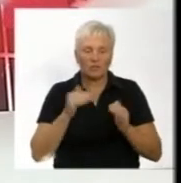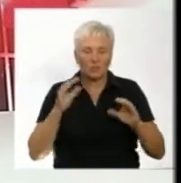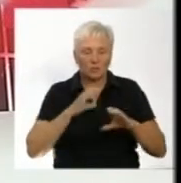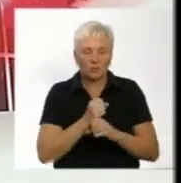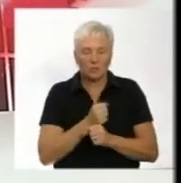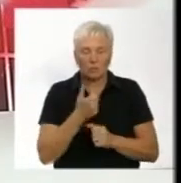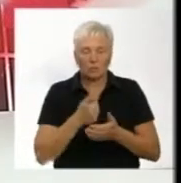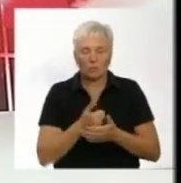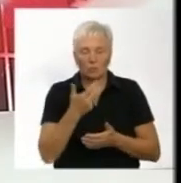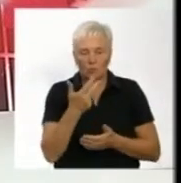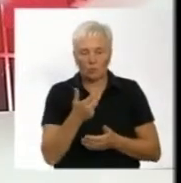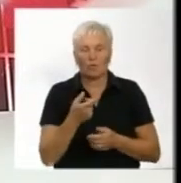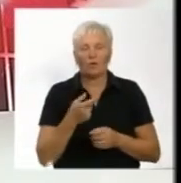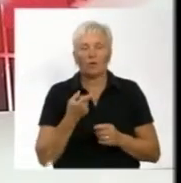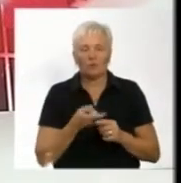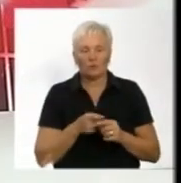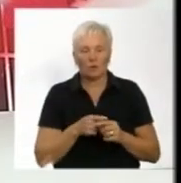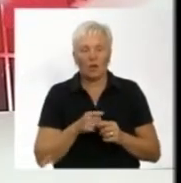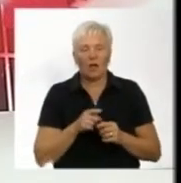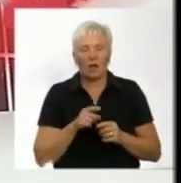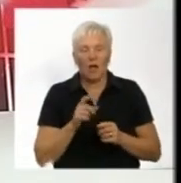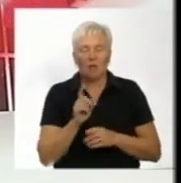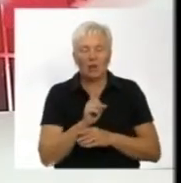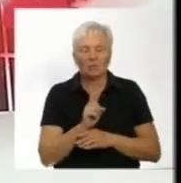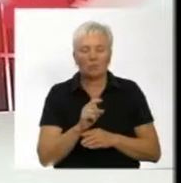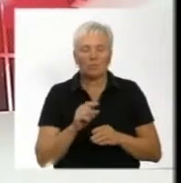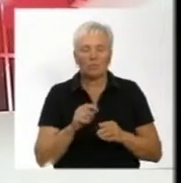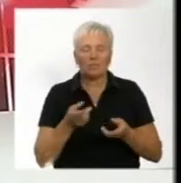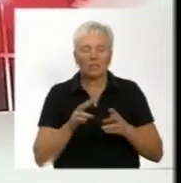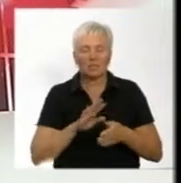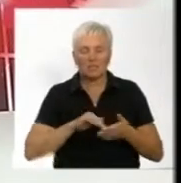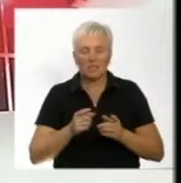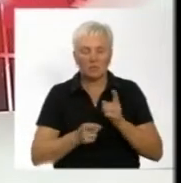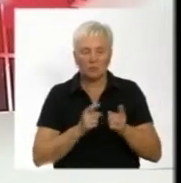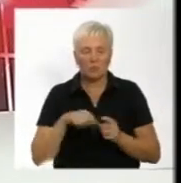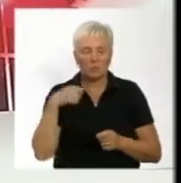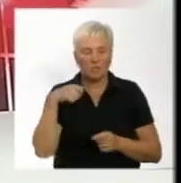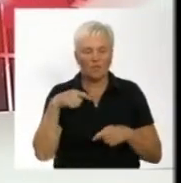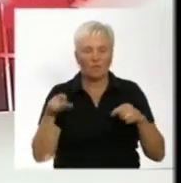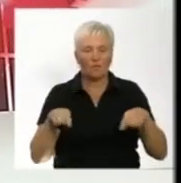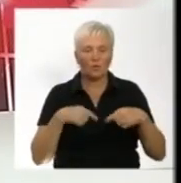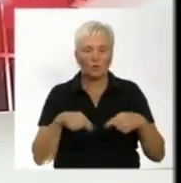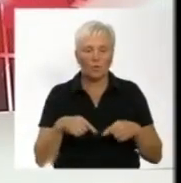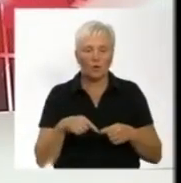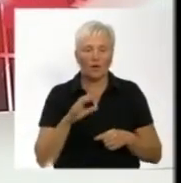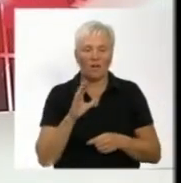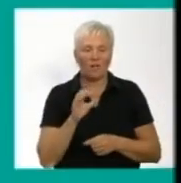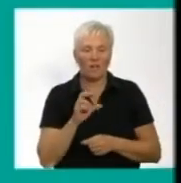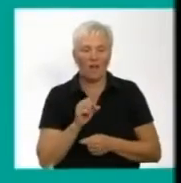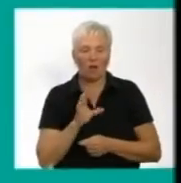трьох. Сума штрафу залишилася незміною. Розповів Суспільному в Вінниці президент футбольного клубу Нива Вадим Котіяров.